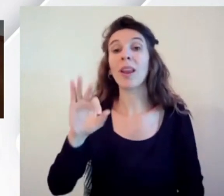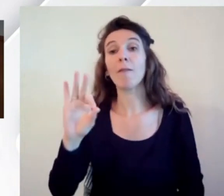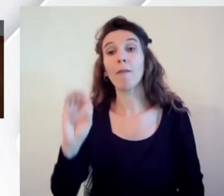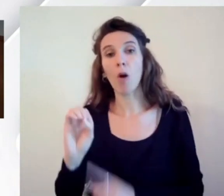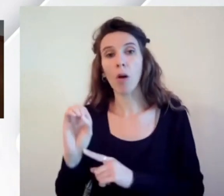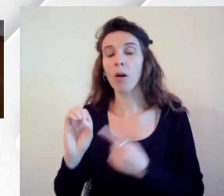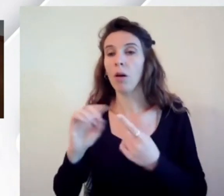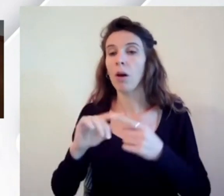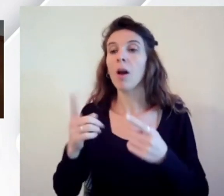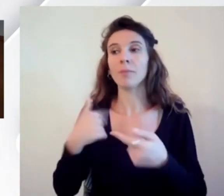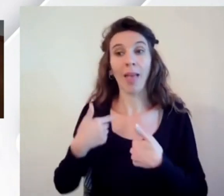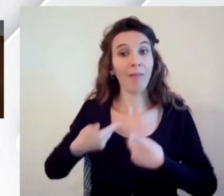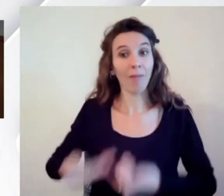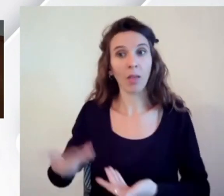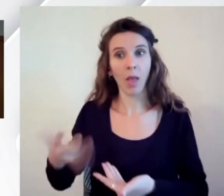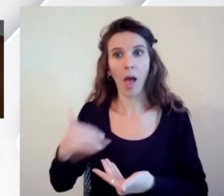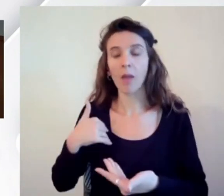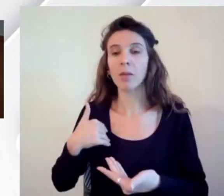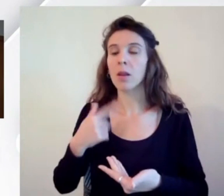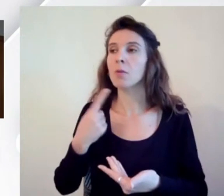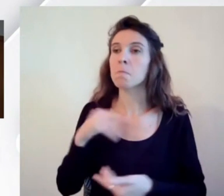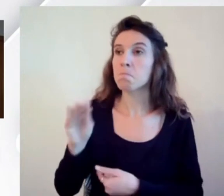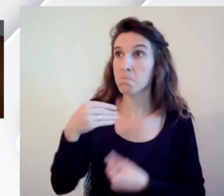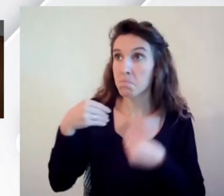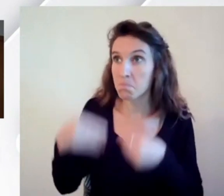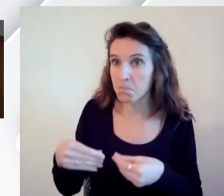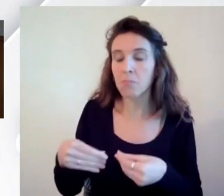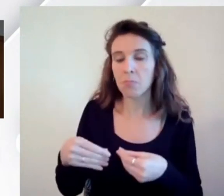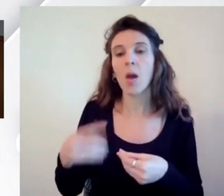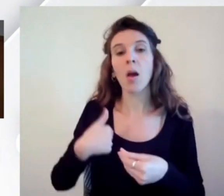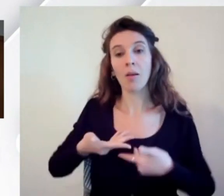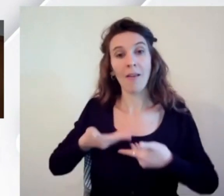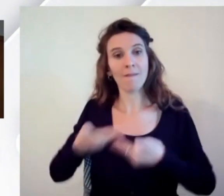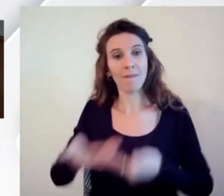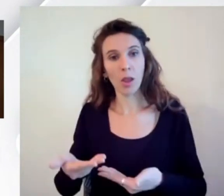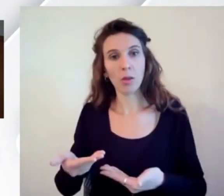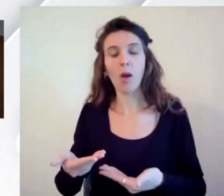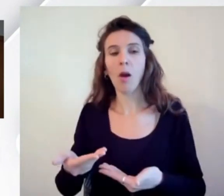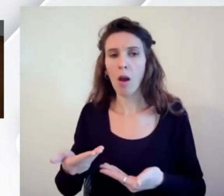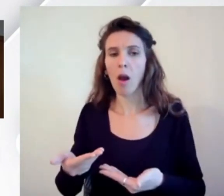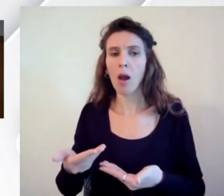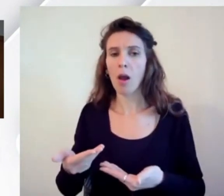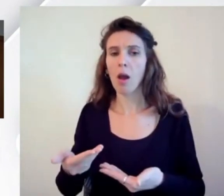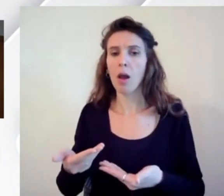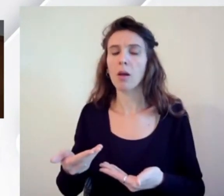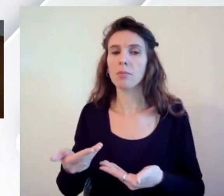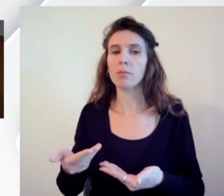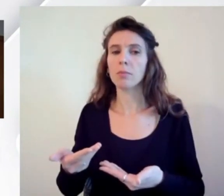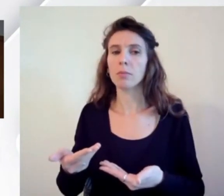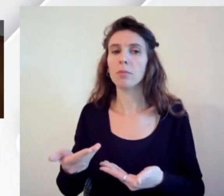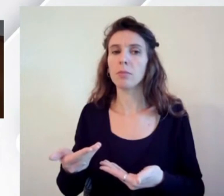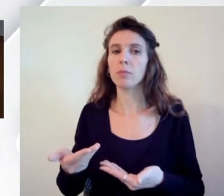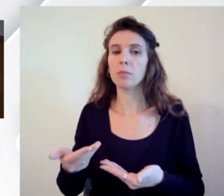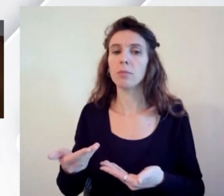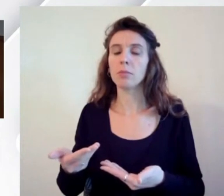stati invitati abbiamo richiesto di partecipare e dopo un bel po' di giuste